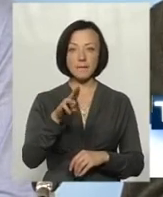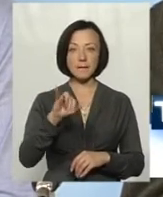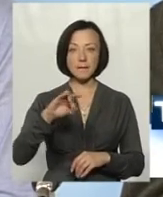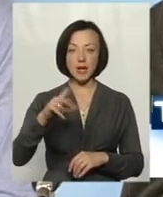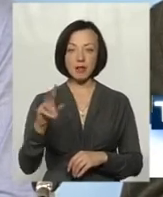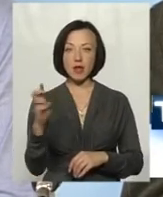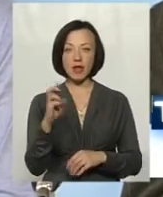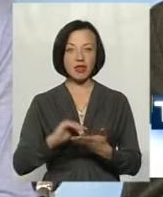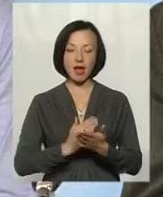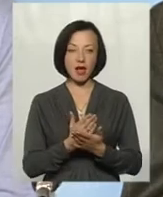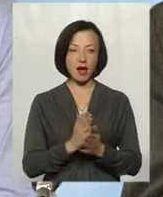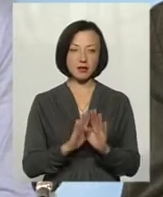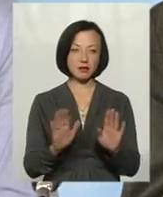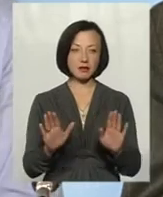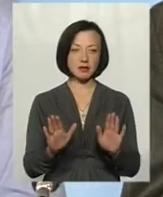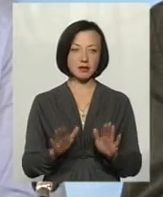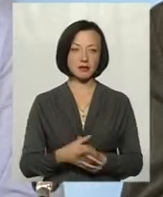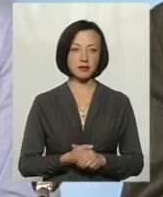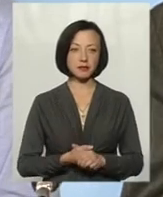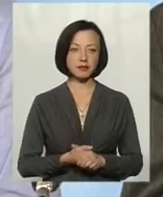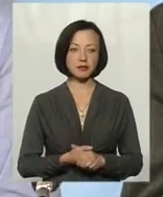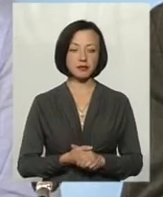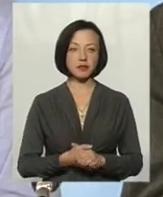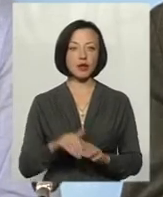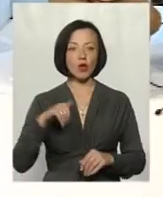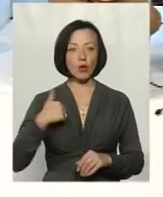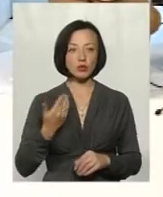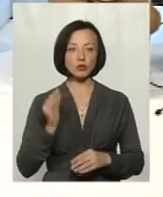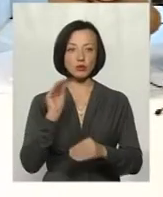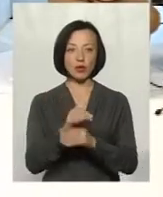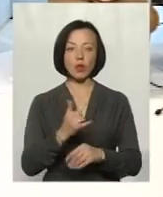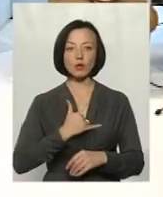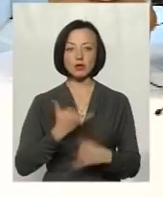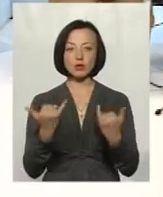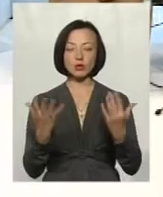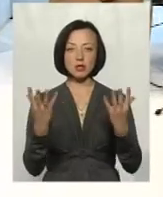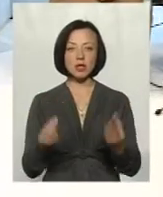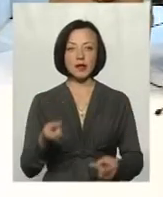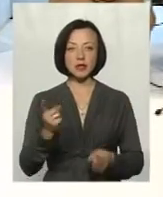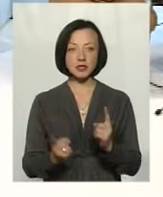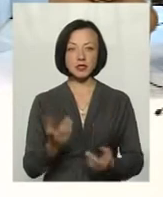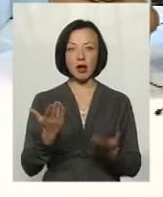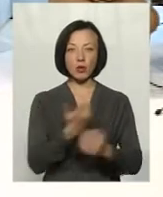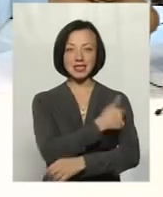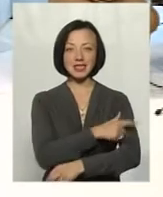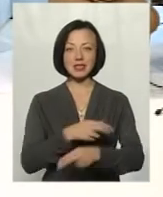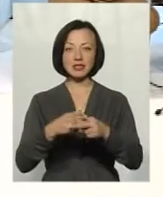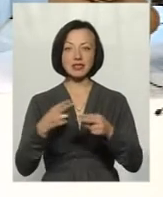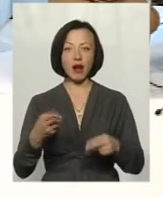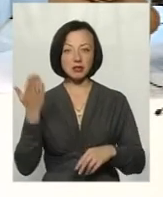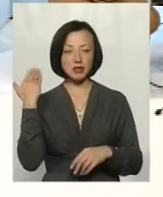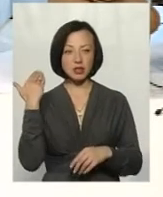тому що вона неякісна. Я хотів би додати, у нас на сьогоднішній день, дійсно, якщо санстанція ще до